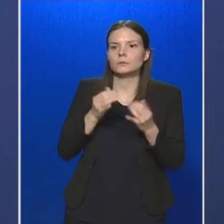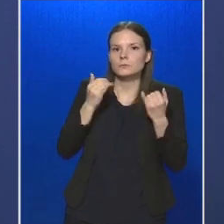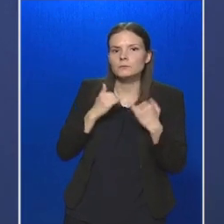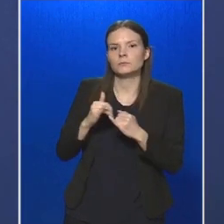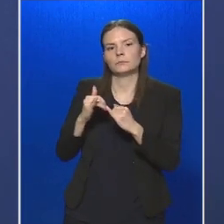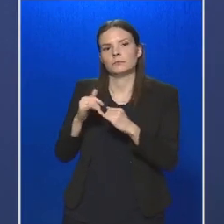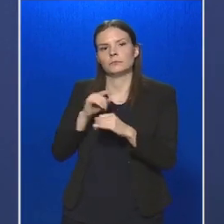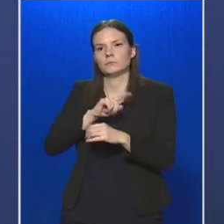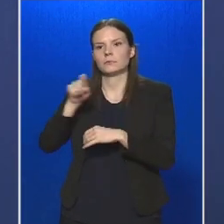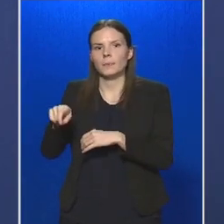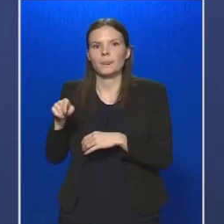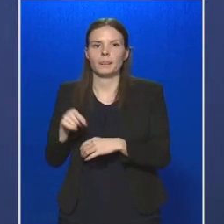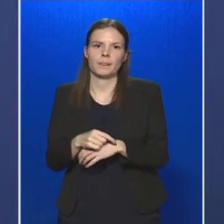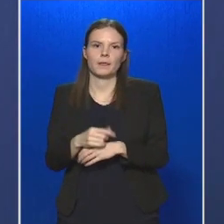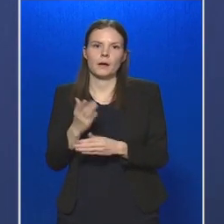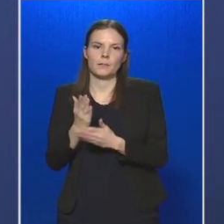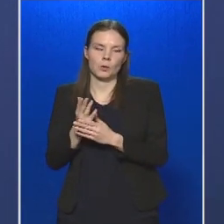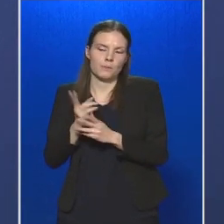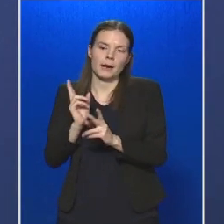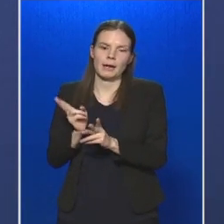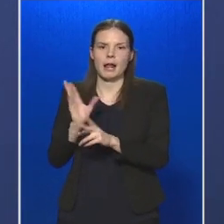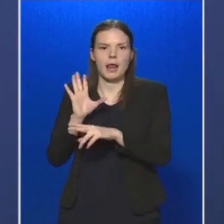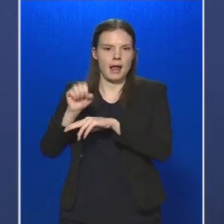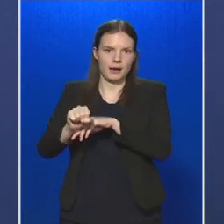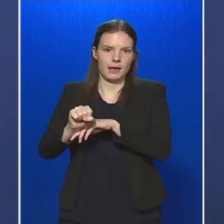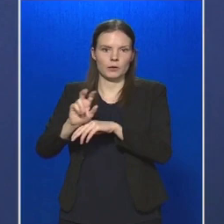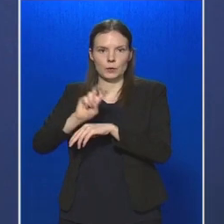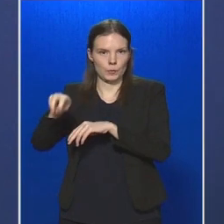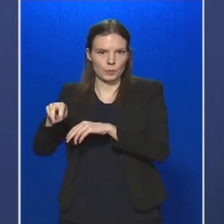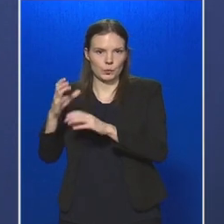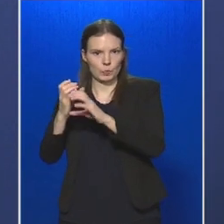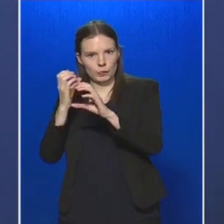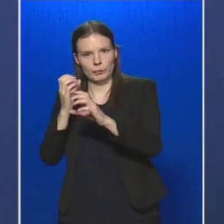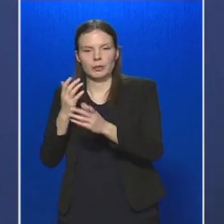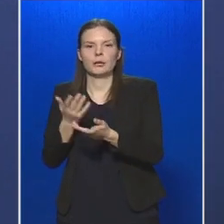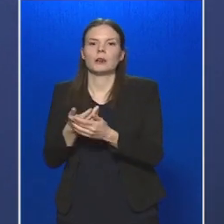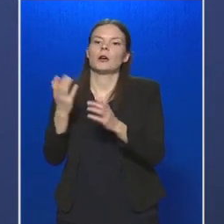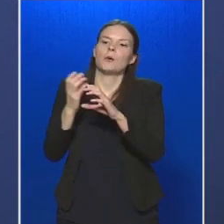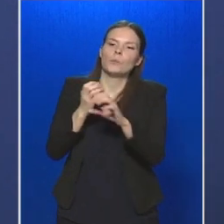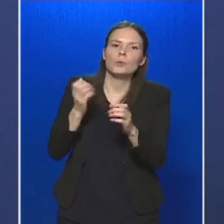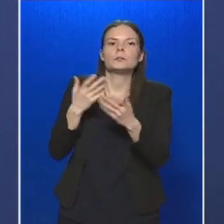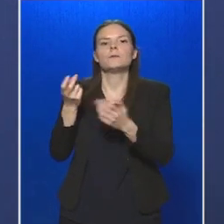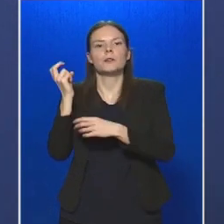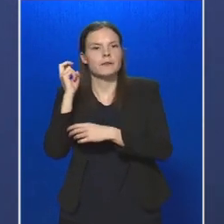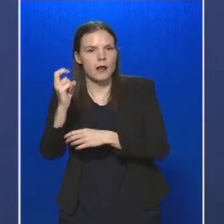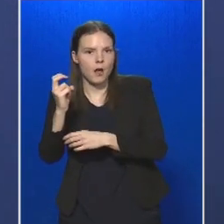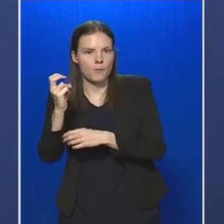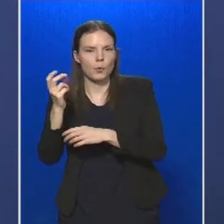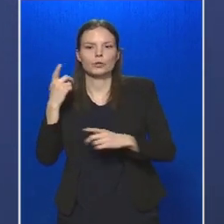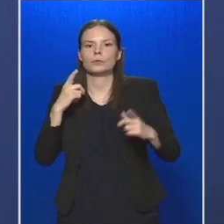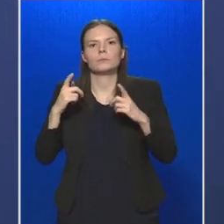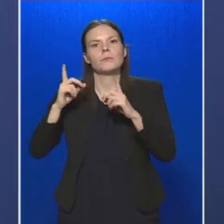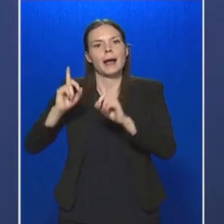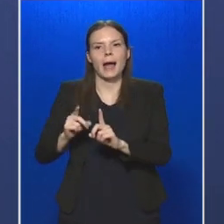már feltétlenül el kell, hogy érjük a tömegközlekedési eszközt. A busz, illetve villamos megállókban